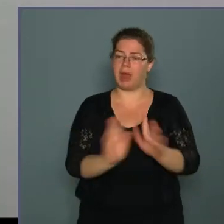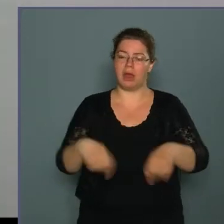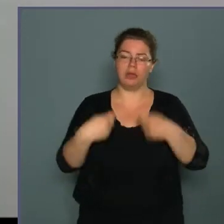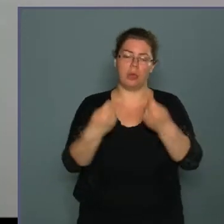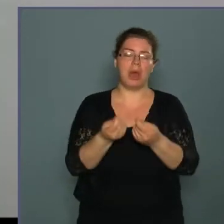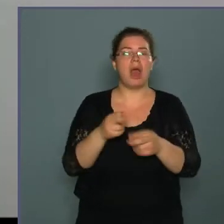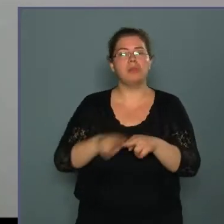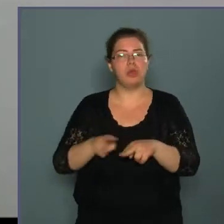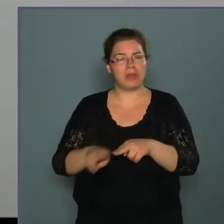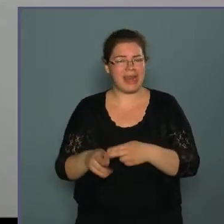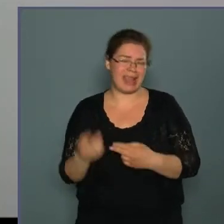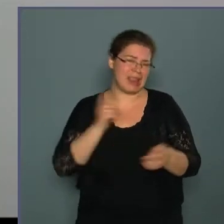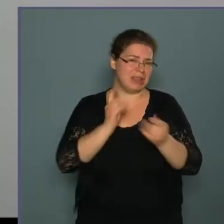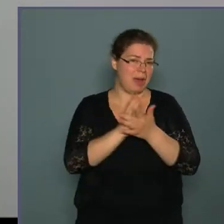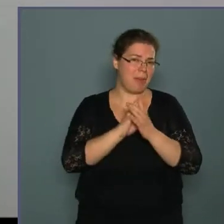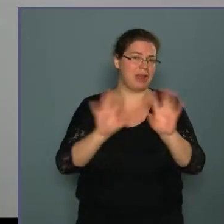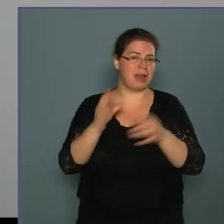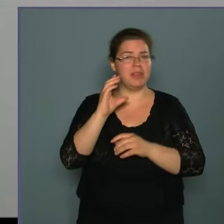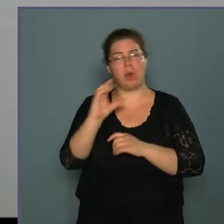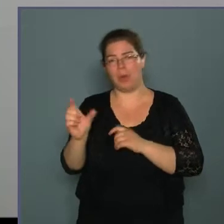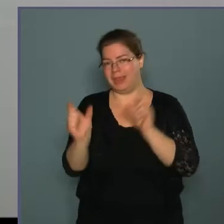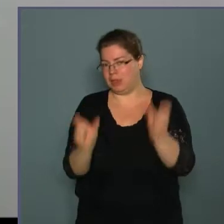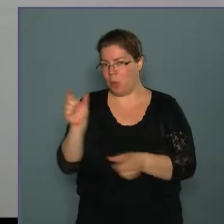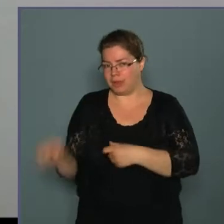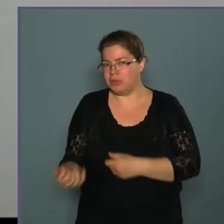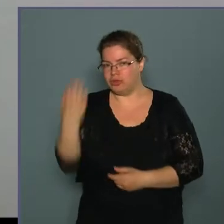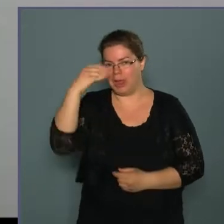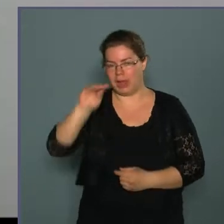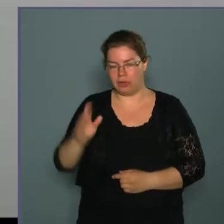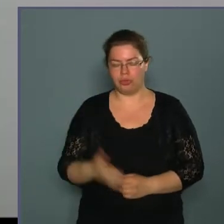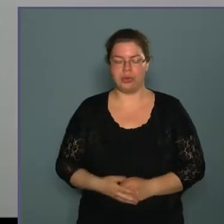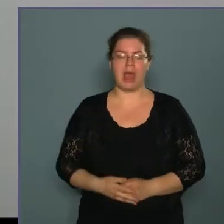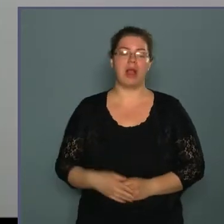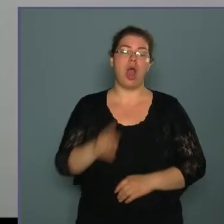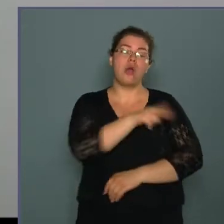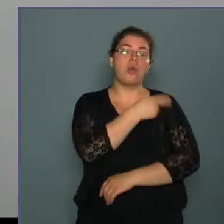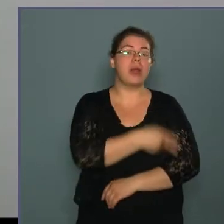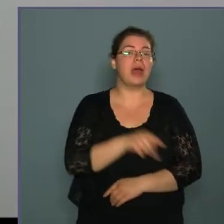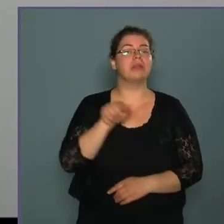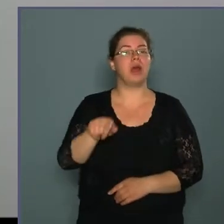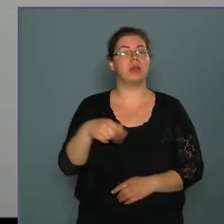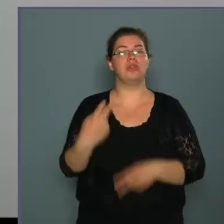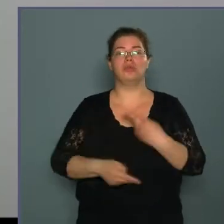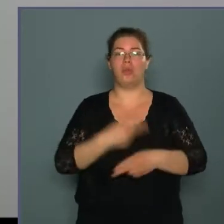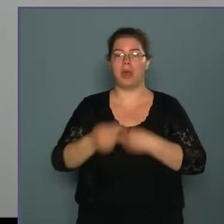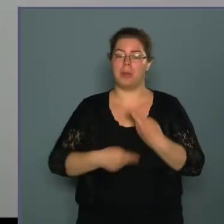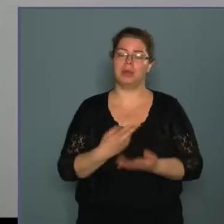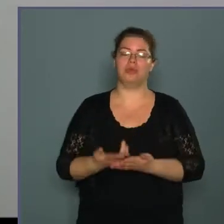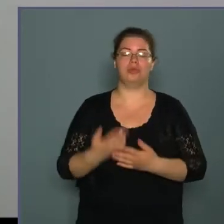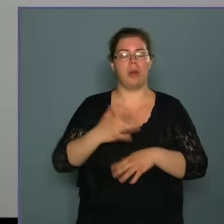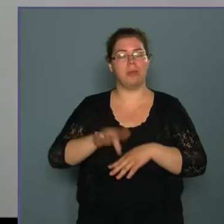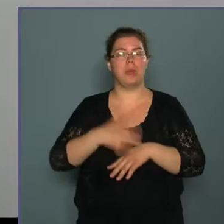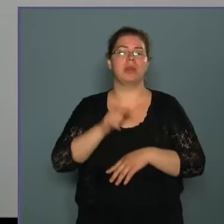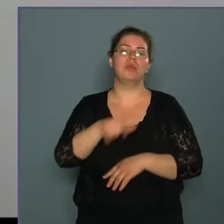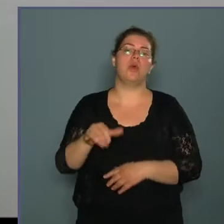műszereket, erről szerintem már a televíziónéző is érteksülhettek. Kórház számára is folyamatosan próbálunk az ő